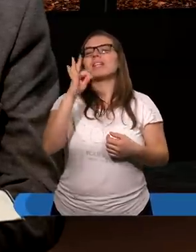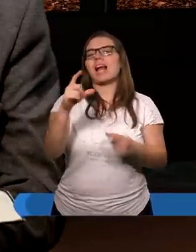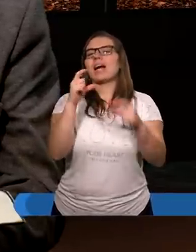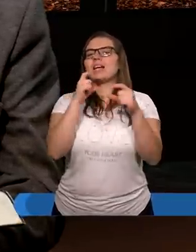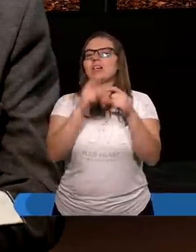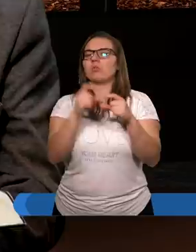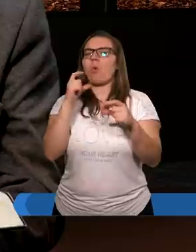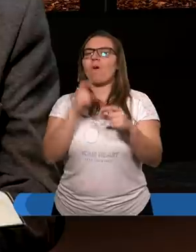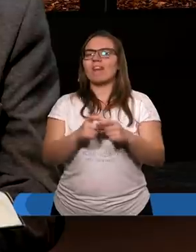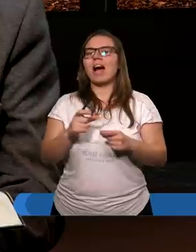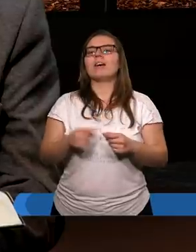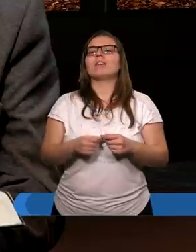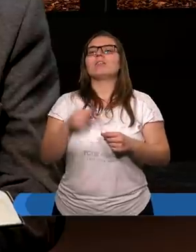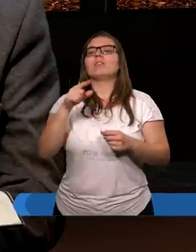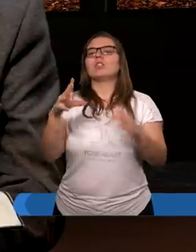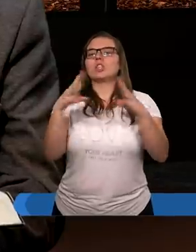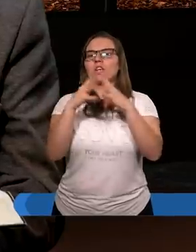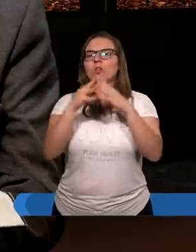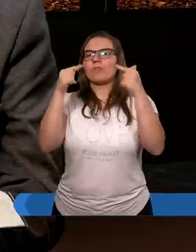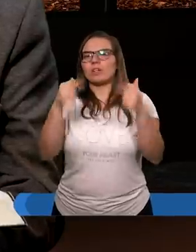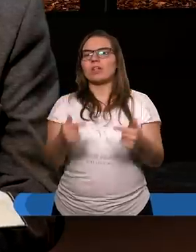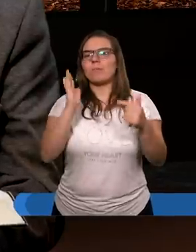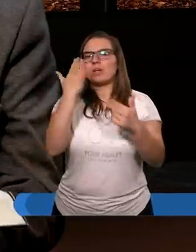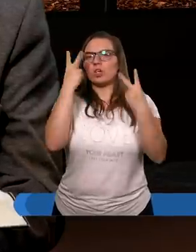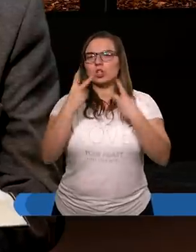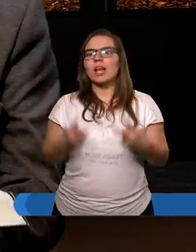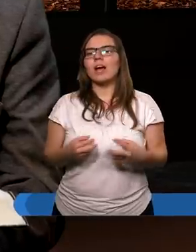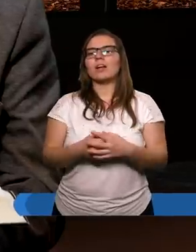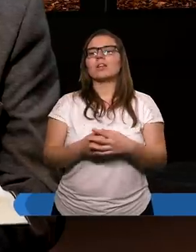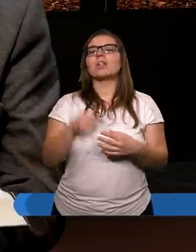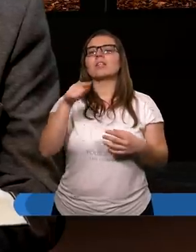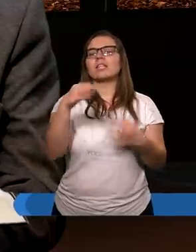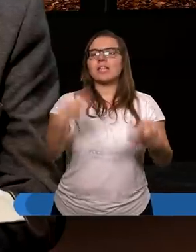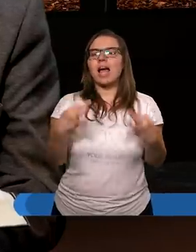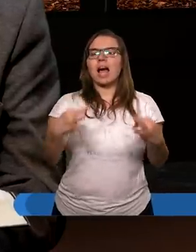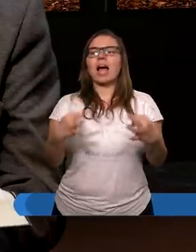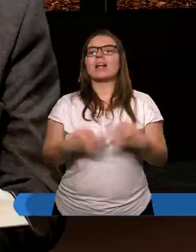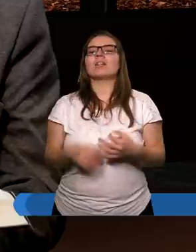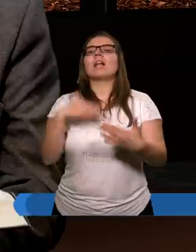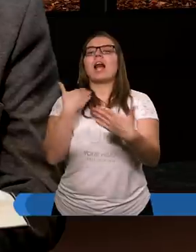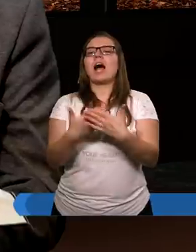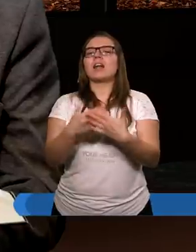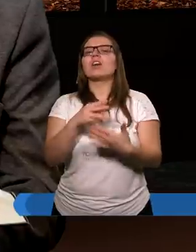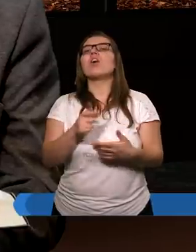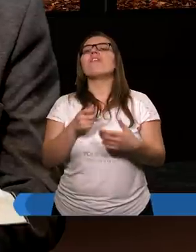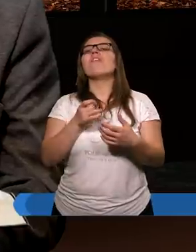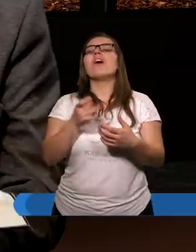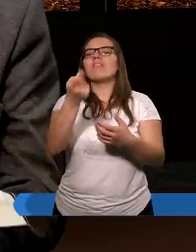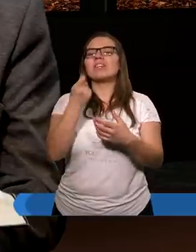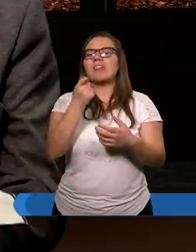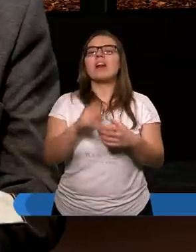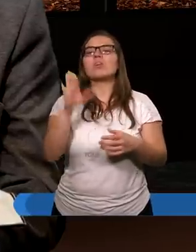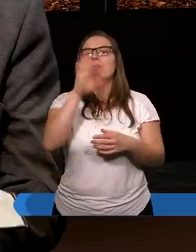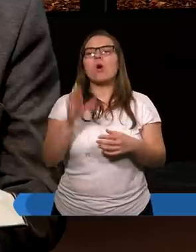takie słowa, od 10 wiersza będę czytał. Przez to teraz, dlaczego wyzywacie